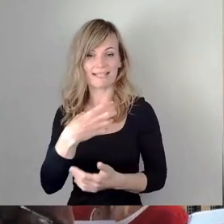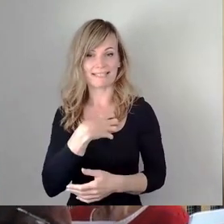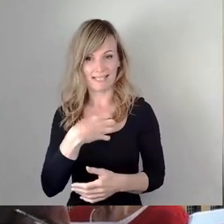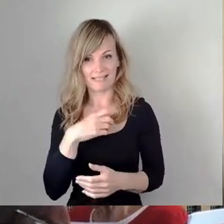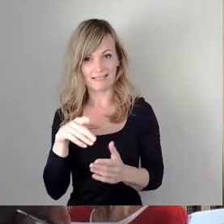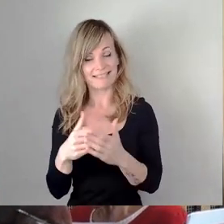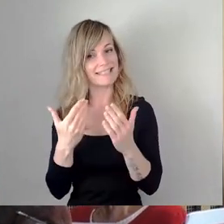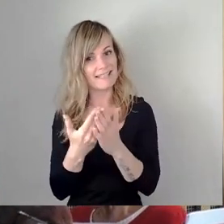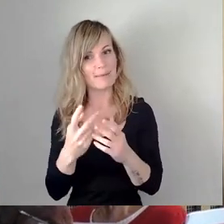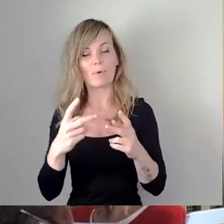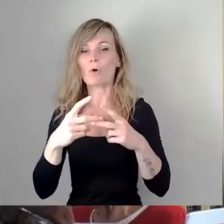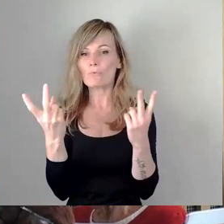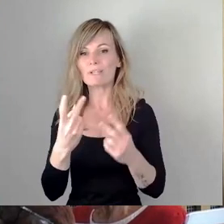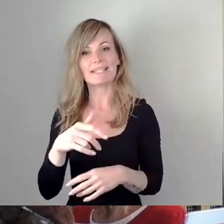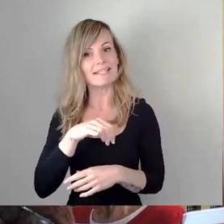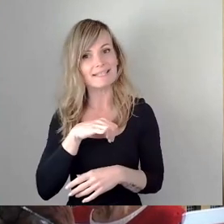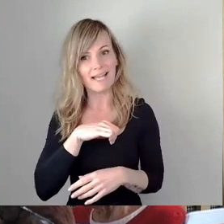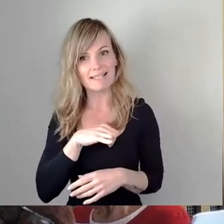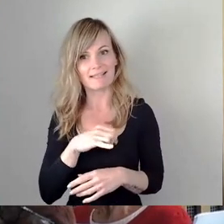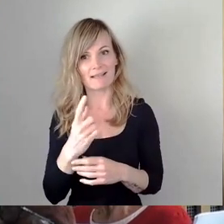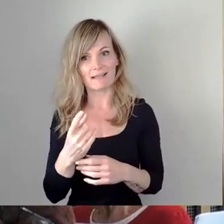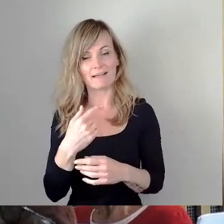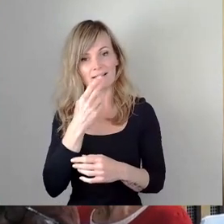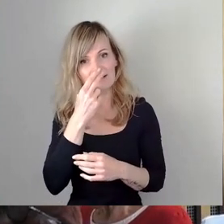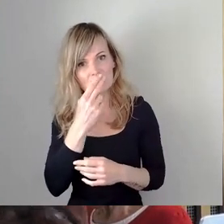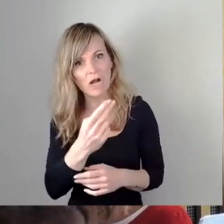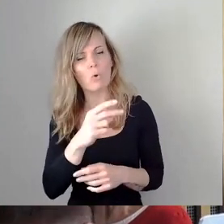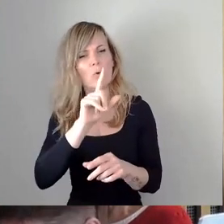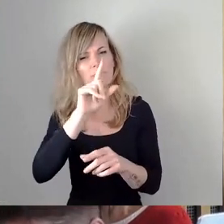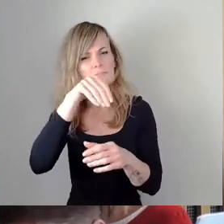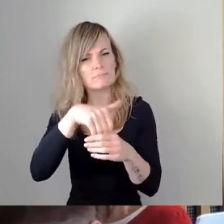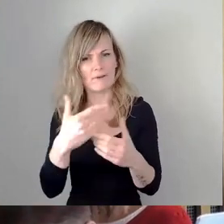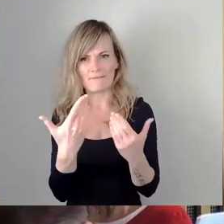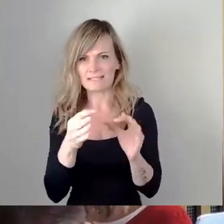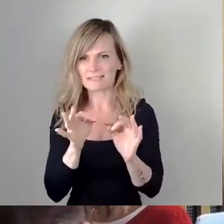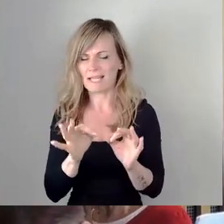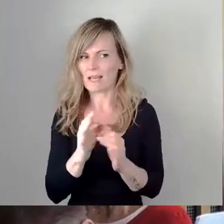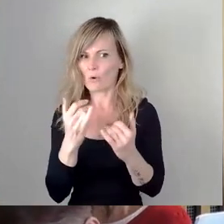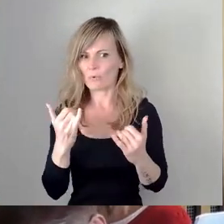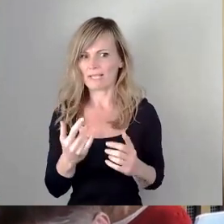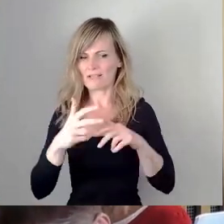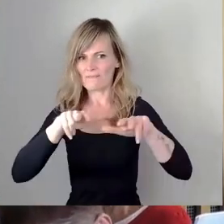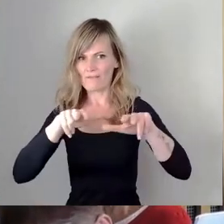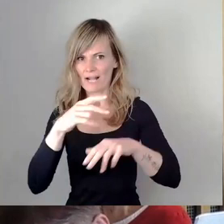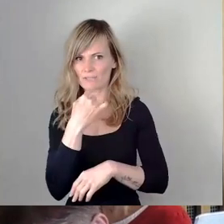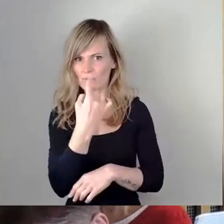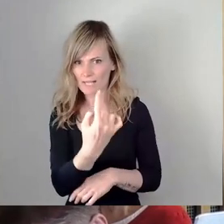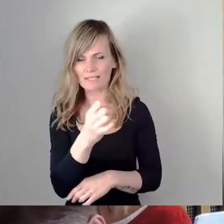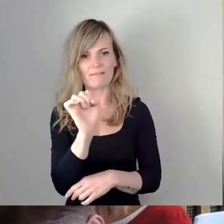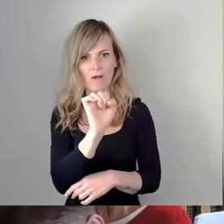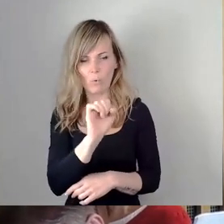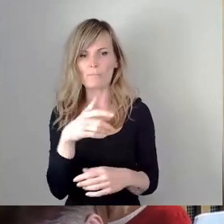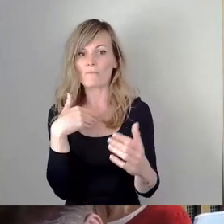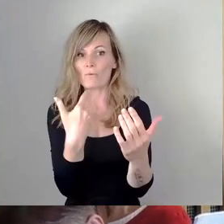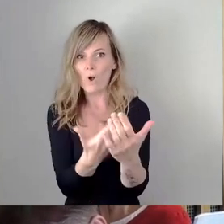öffentliches Interesse gibt, nachvollziehen zu können, was der Standpunkt der Verwaltung ist, warum sie diese Vorlage